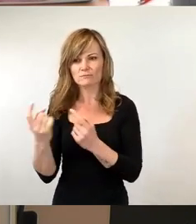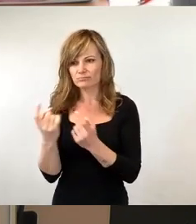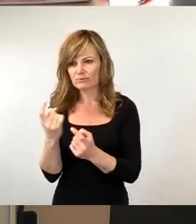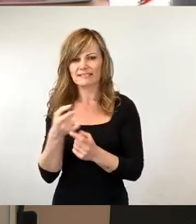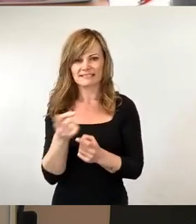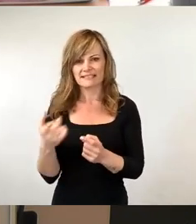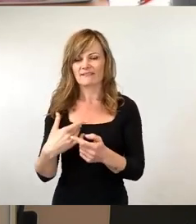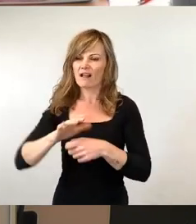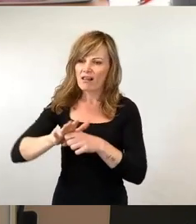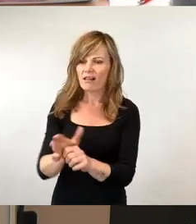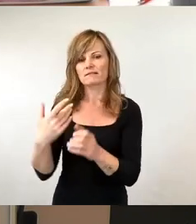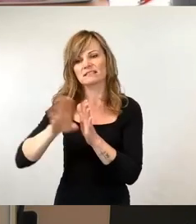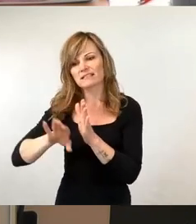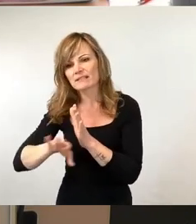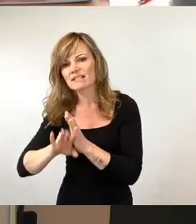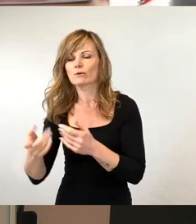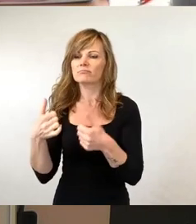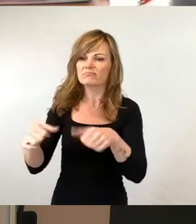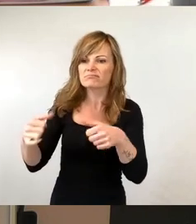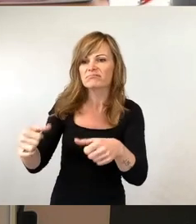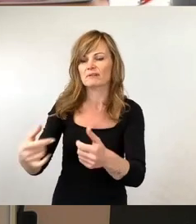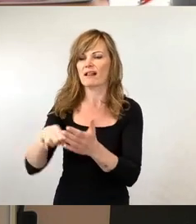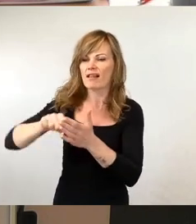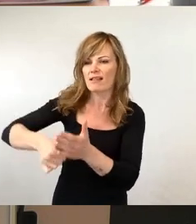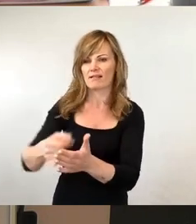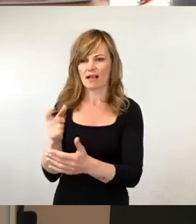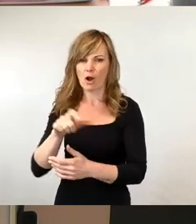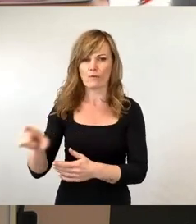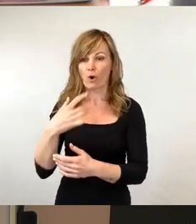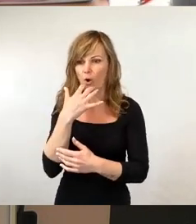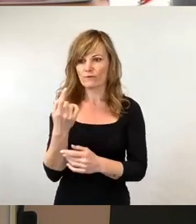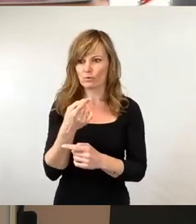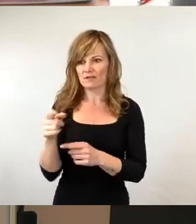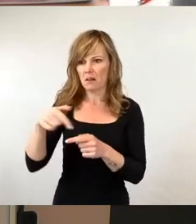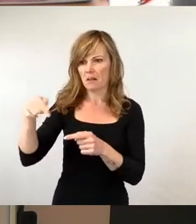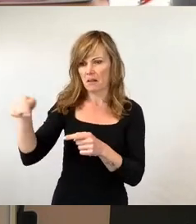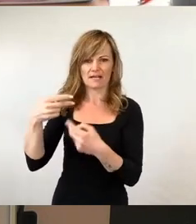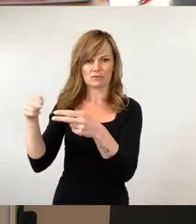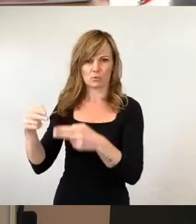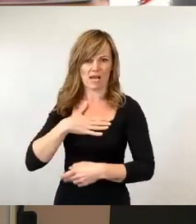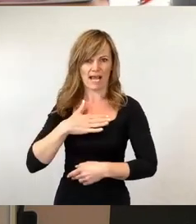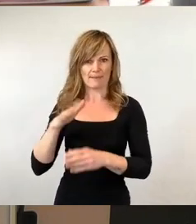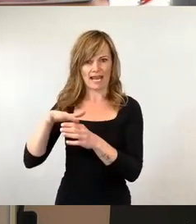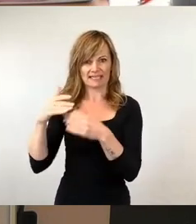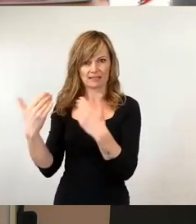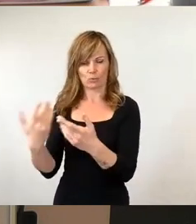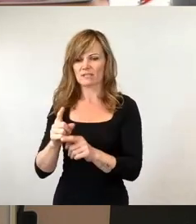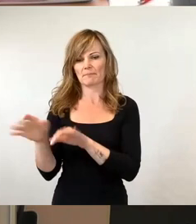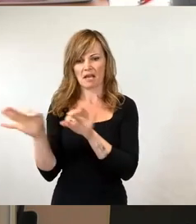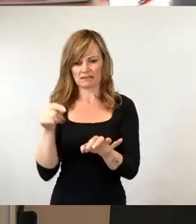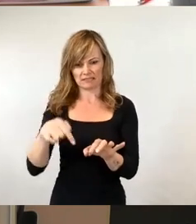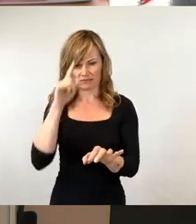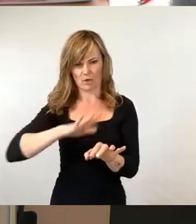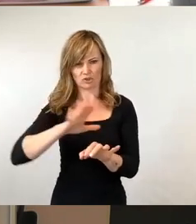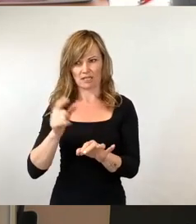diskriminieren, zu drangsalieren, immer in der Hoffnung, dass ein paar von denen wieder in ihr Heimatland zurückkehren und nicht mehr in Deutschland sind. Ich glaube, das